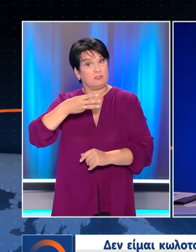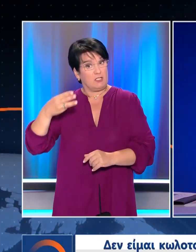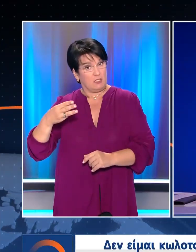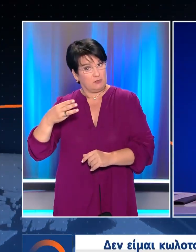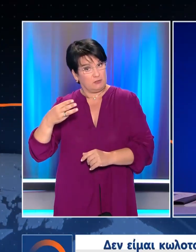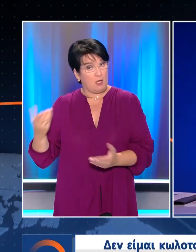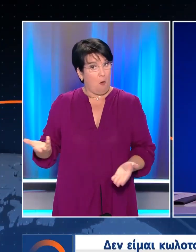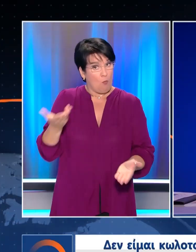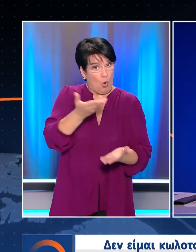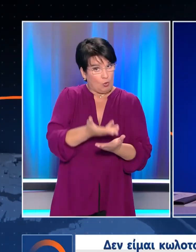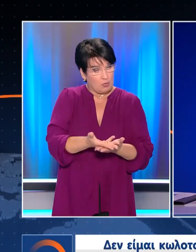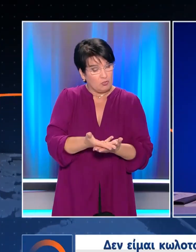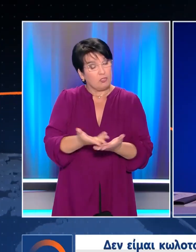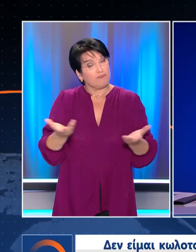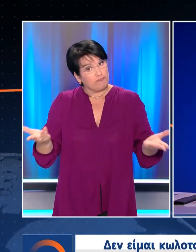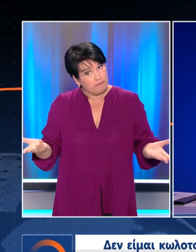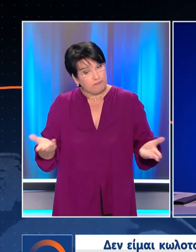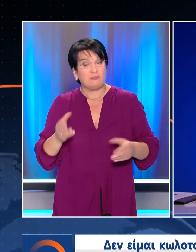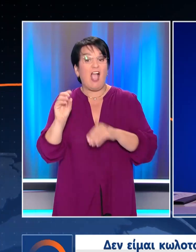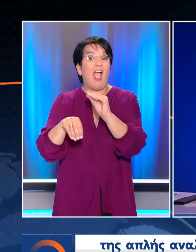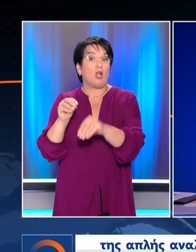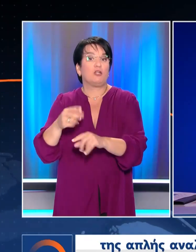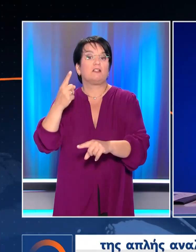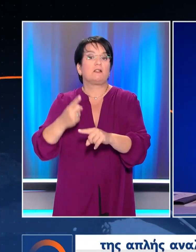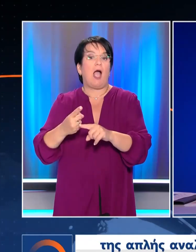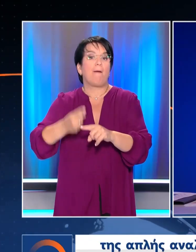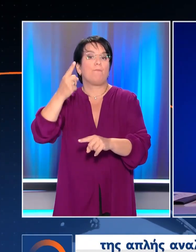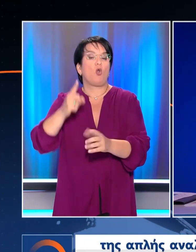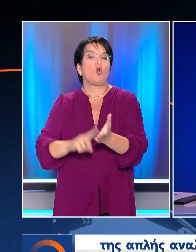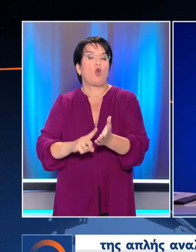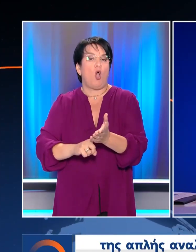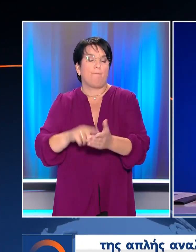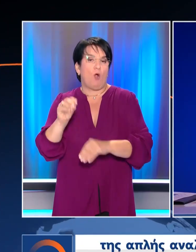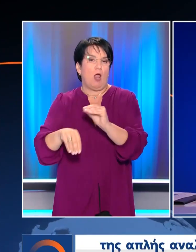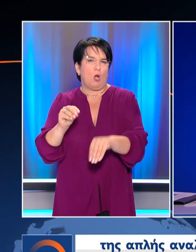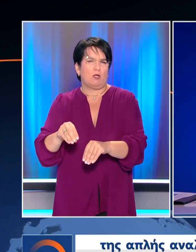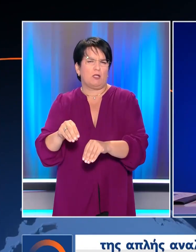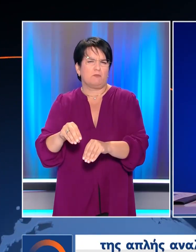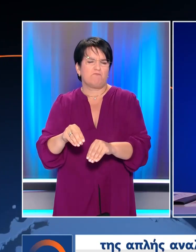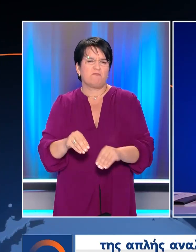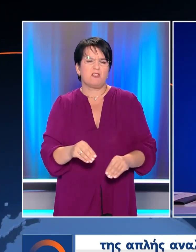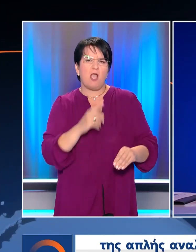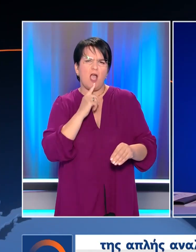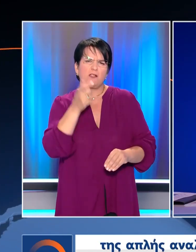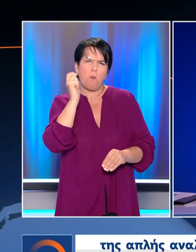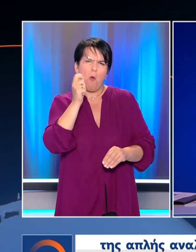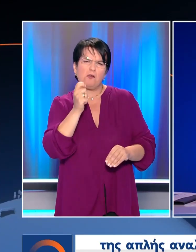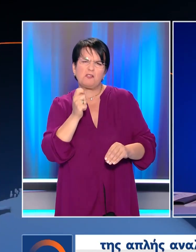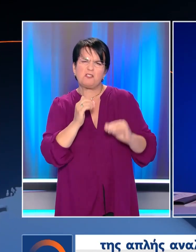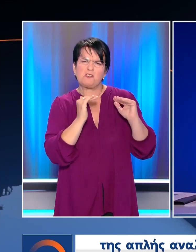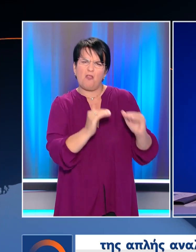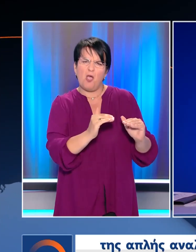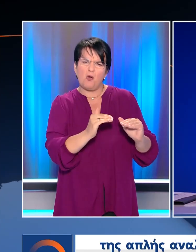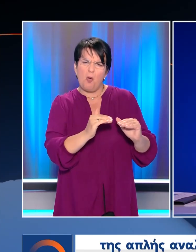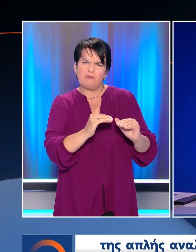Και δεχθεί Ότι η κάλπη της απλής αναλογικής Είναι μια βόμβα στα θεμέλια Της πολιτικής σταθερότητας